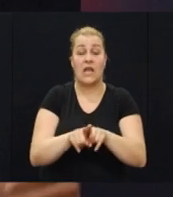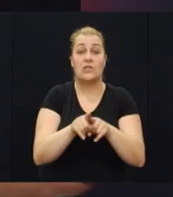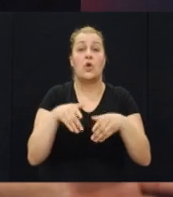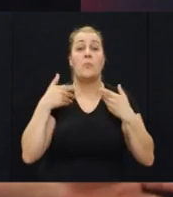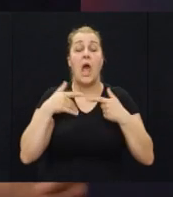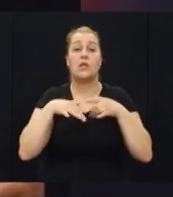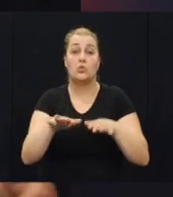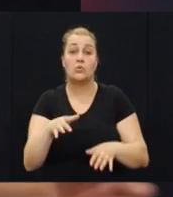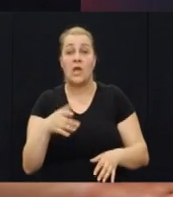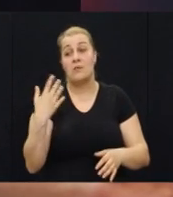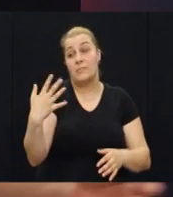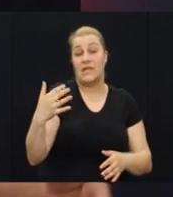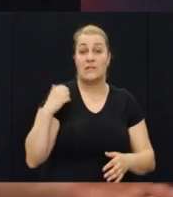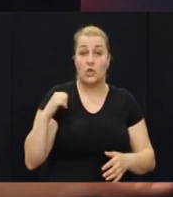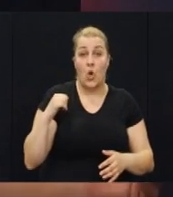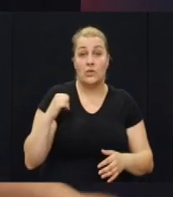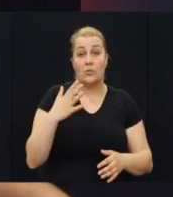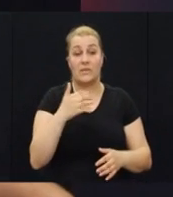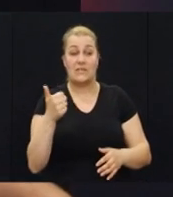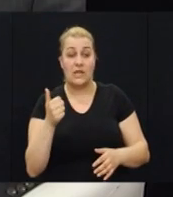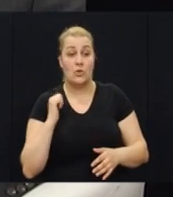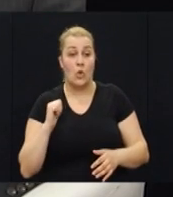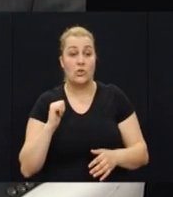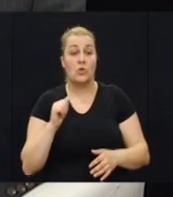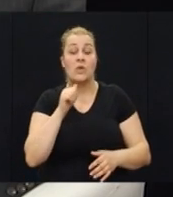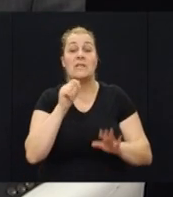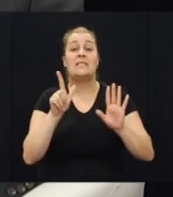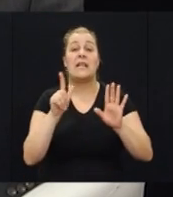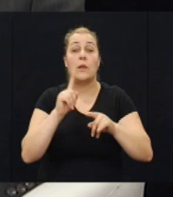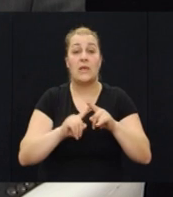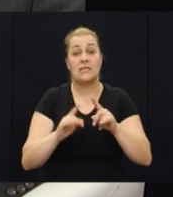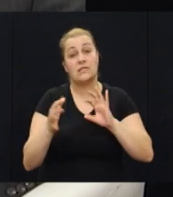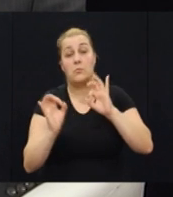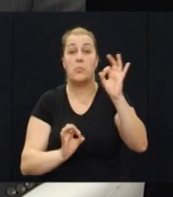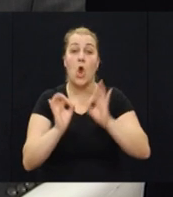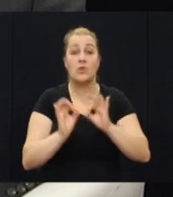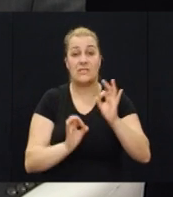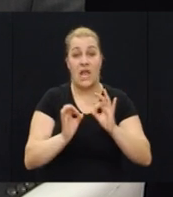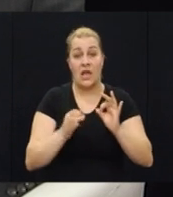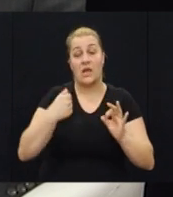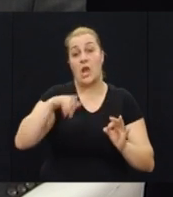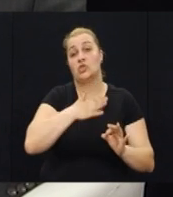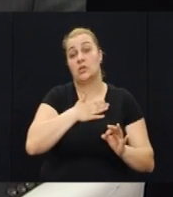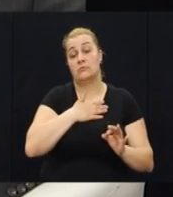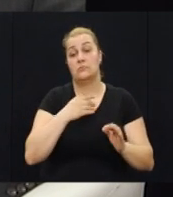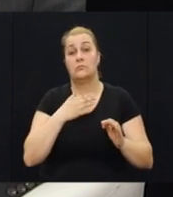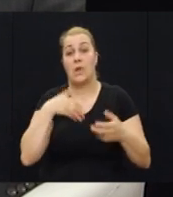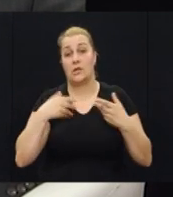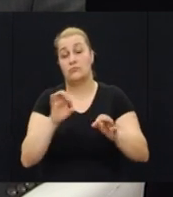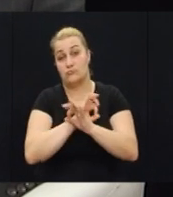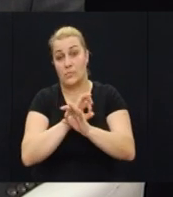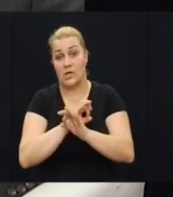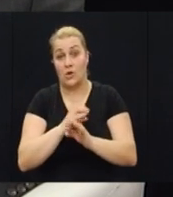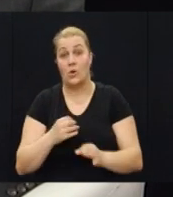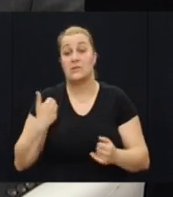ljudi mladi 50-ih godina 51-u godinu i 7 mjeseci je prosjek sad idemo više na toj sahranu